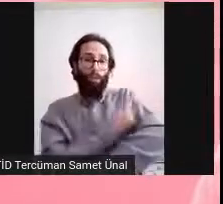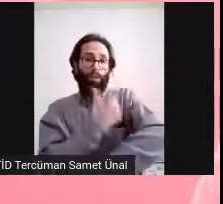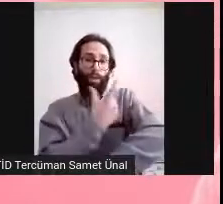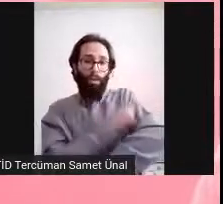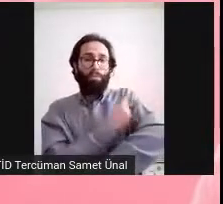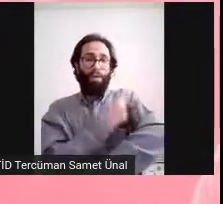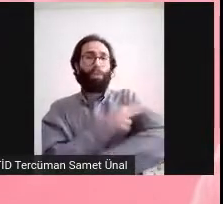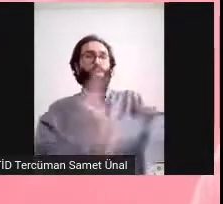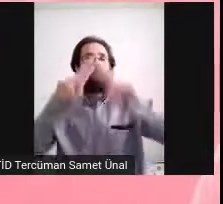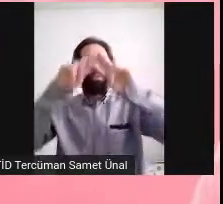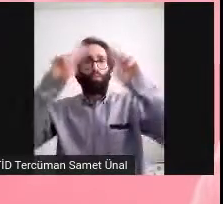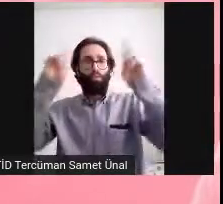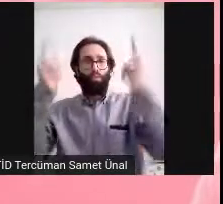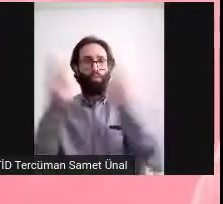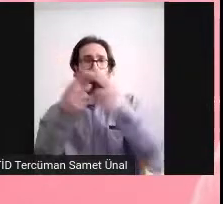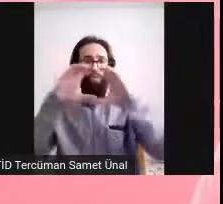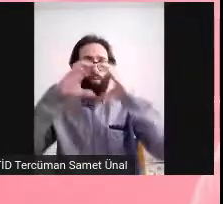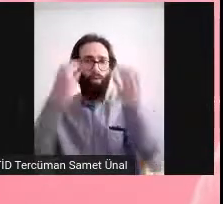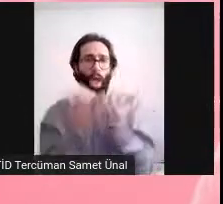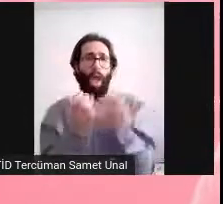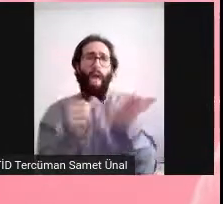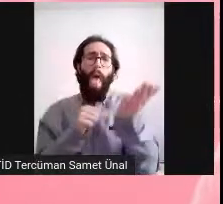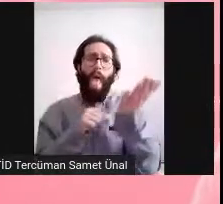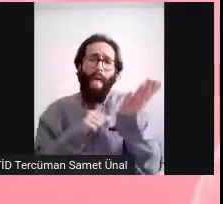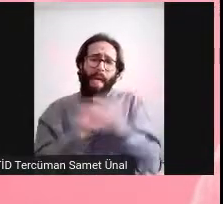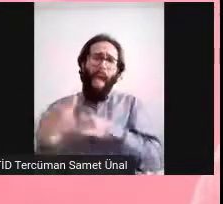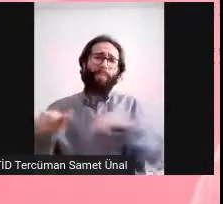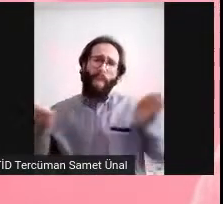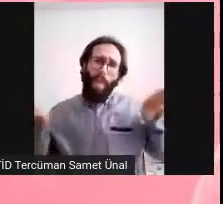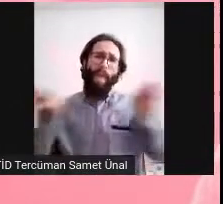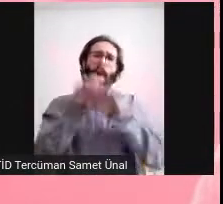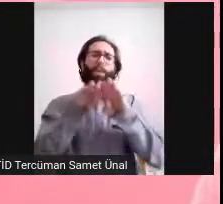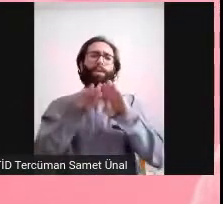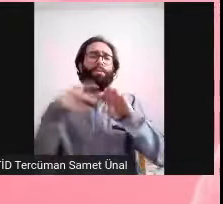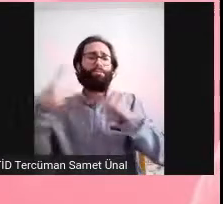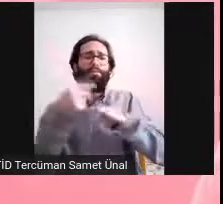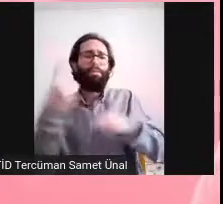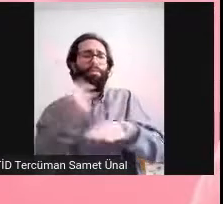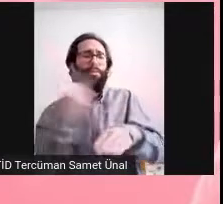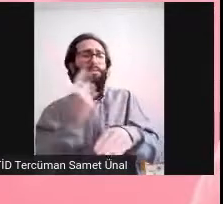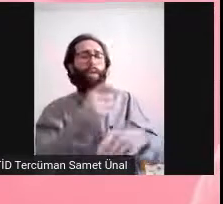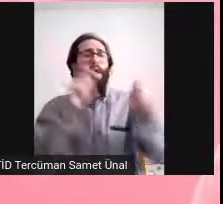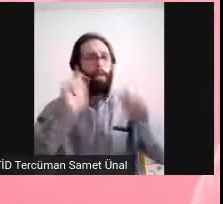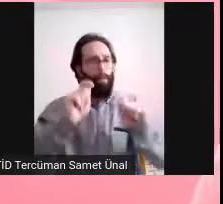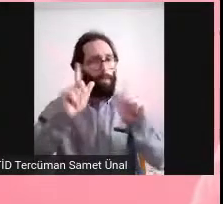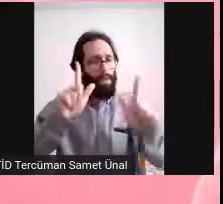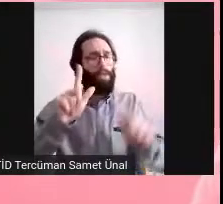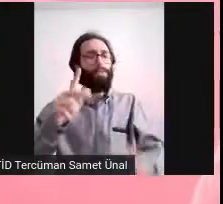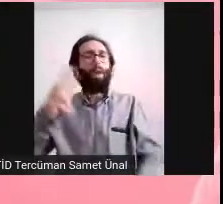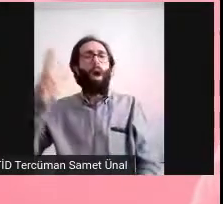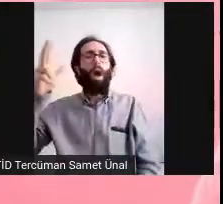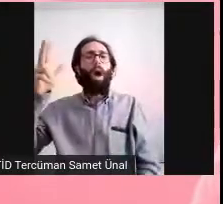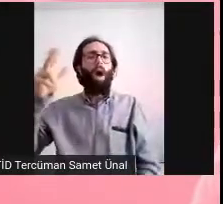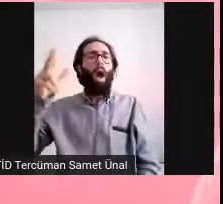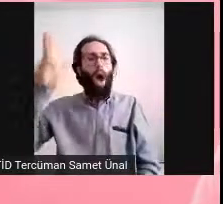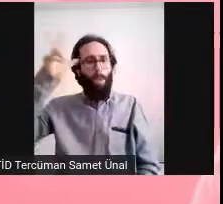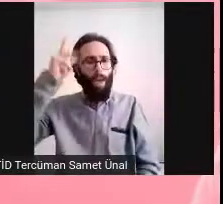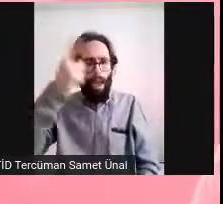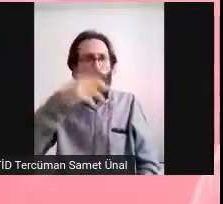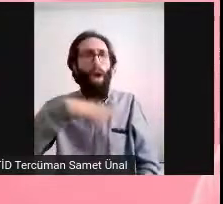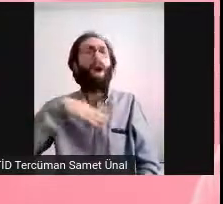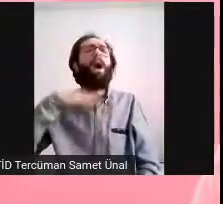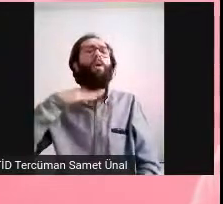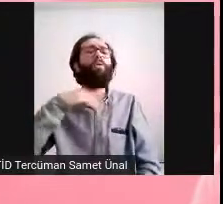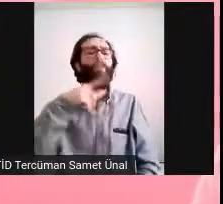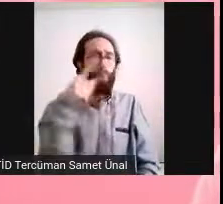eşit şekilde uygulanması lazım. Şimdi Avrupa'da uygulanıyor, Amerika'da uygulanıyor, Türkiye'ye de geliyor çok fazla